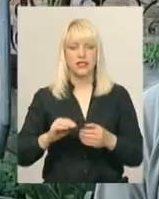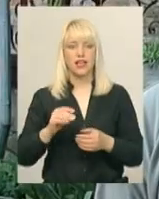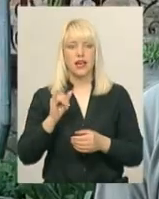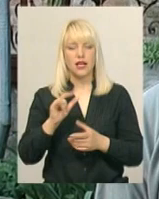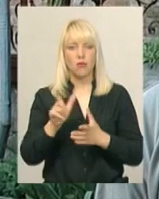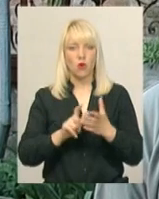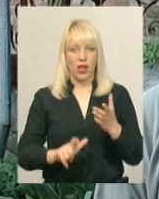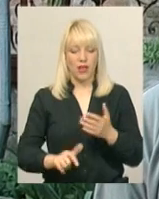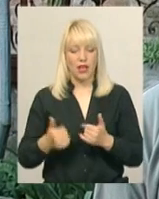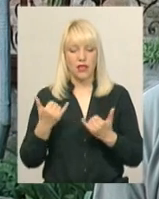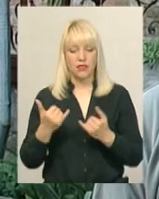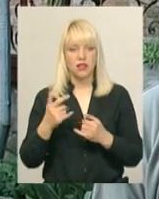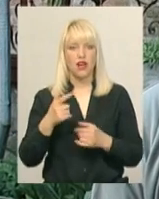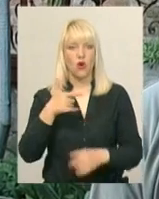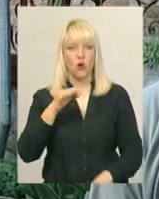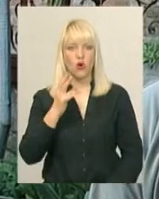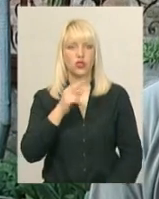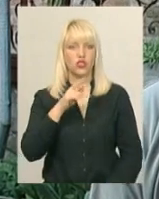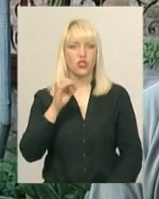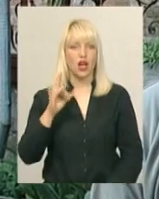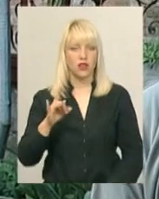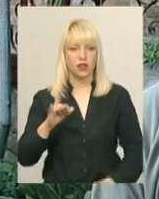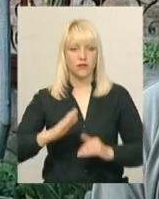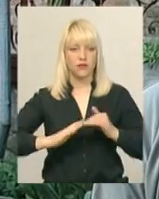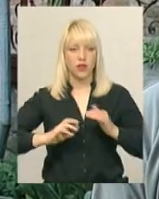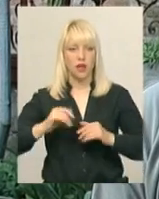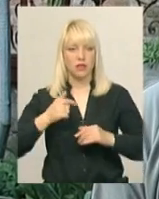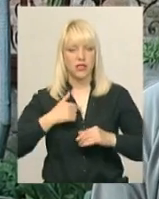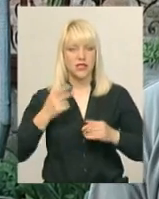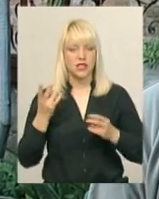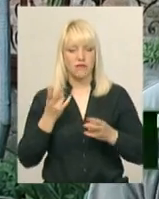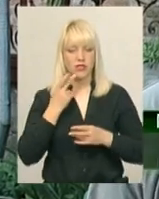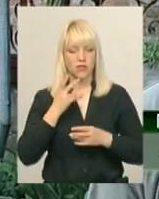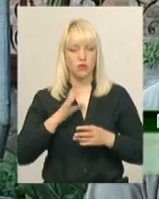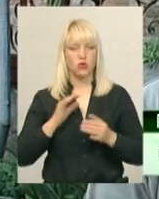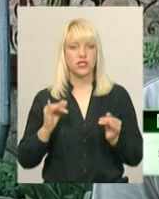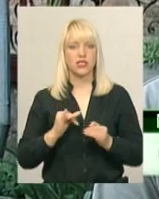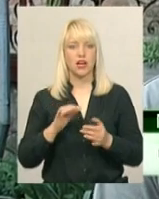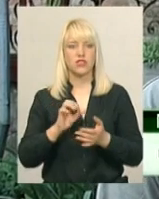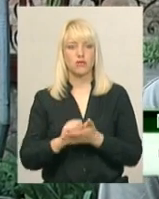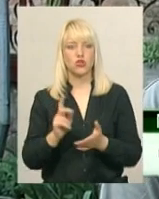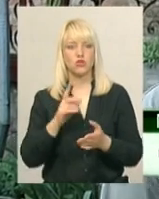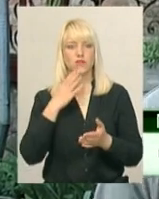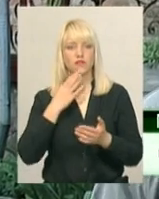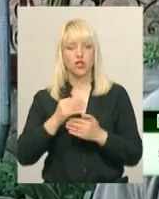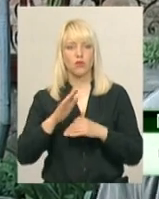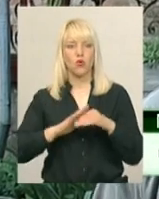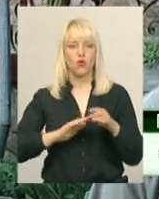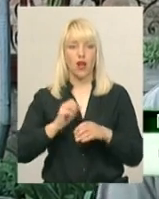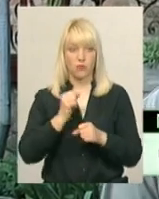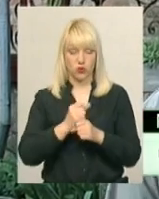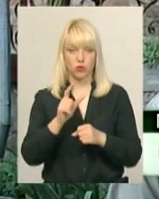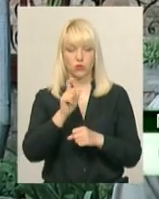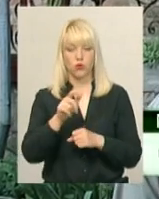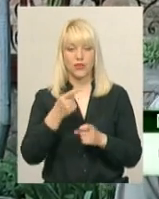цікаво завжди чимось займатися таким, щоб своїми руками робити, щоб люди це